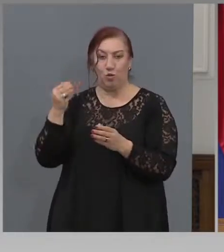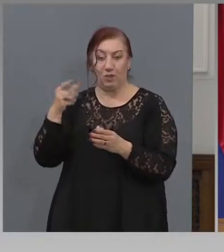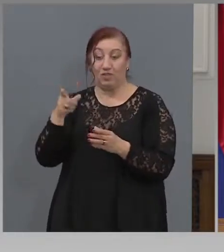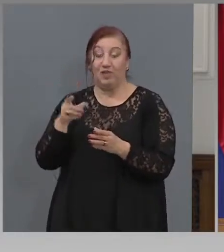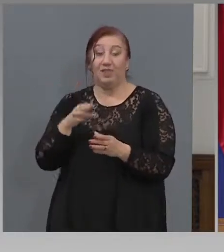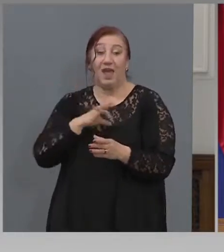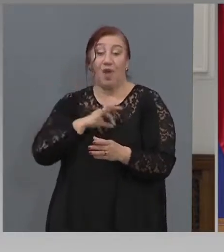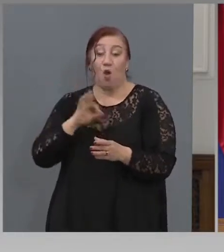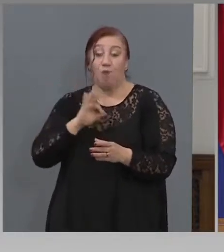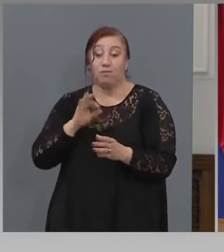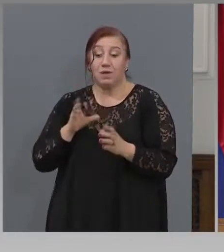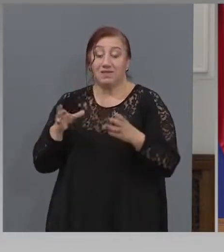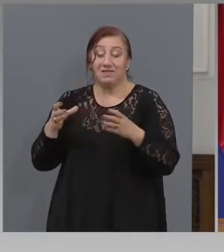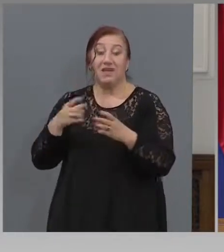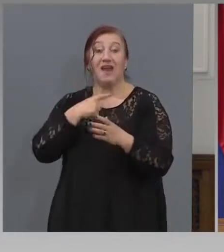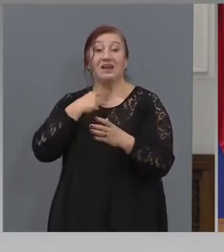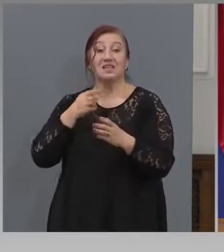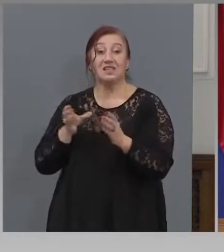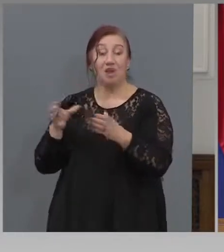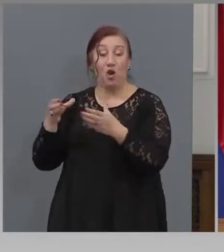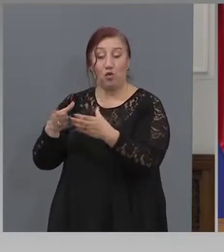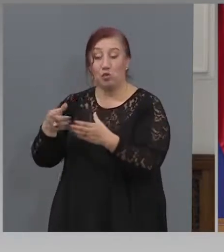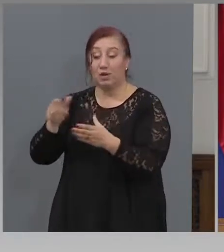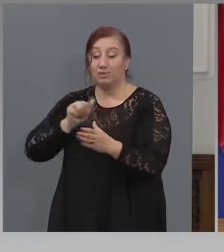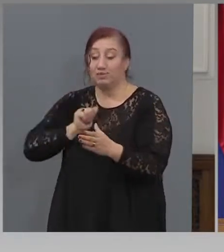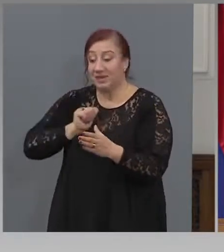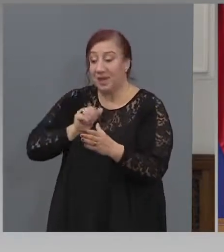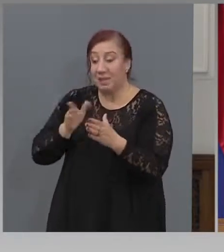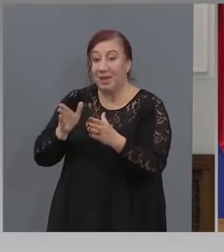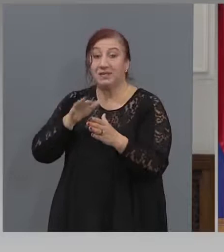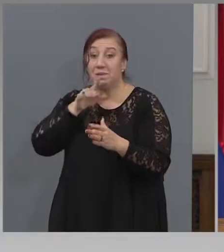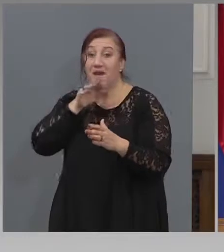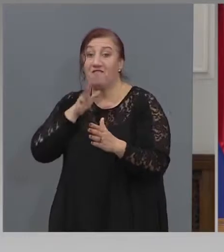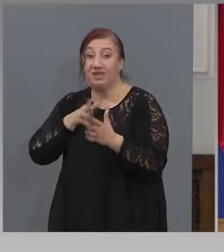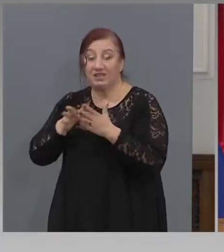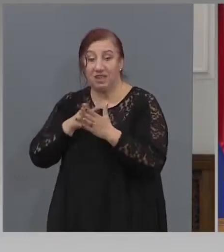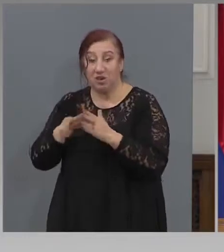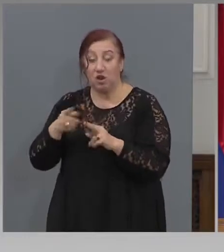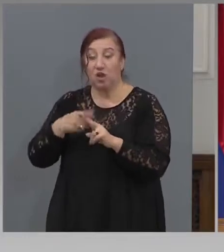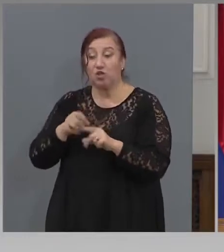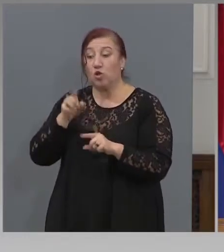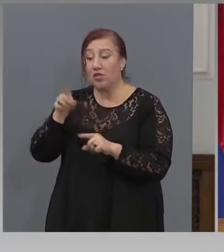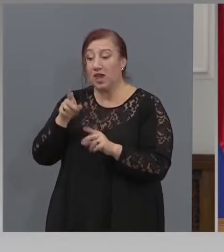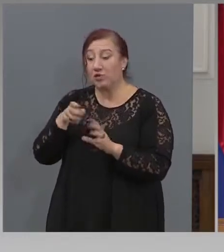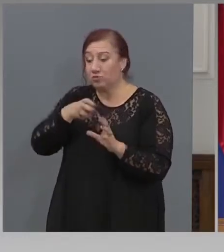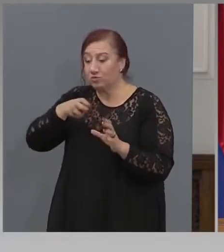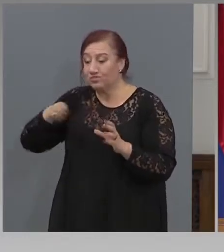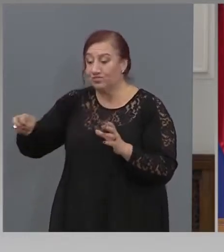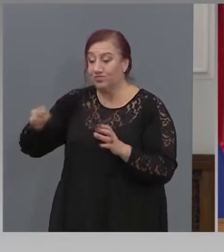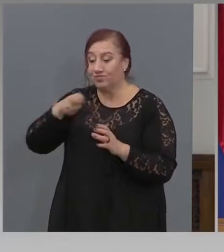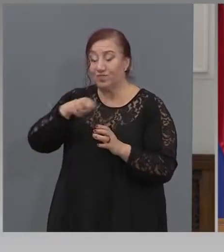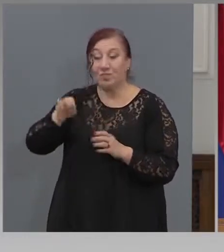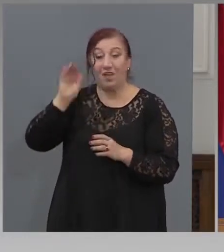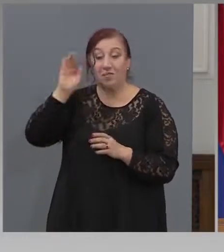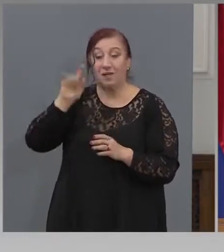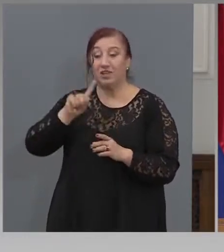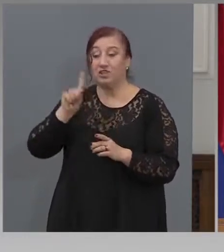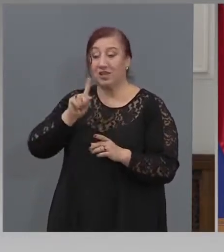която сега мислиме как, без да ги засегнеме, но тяхното движение да се ограничива в бъдеще, за да